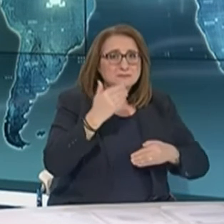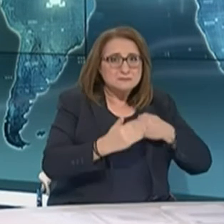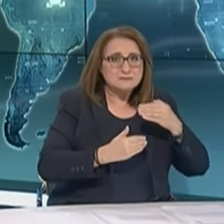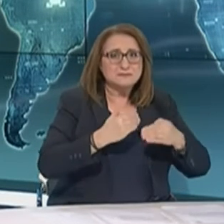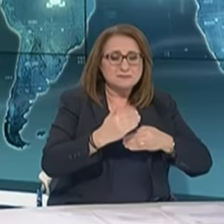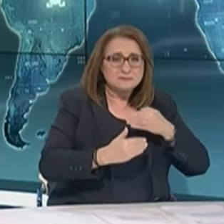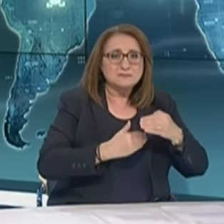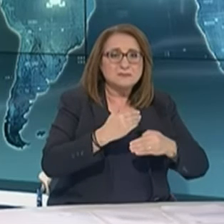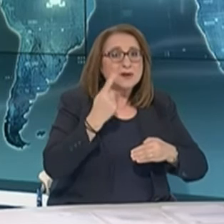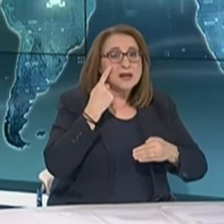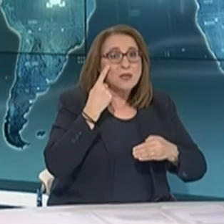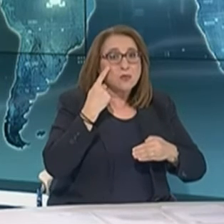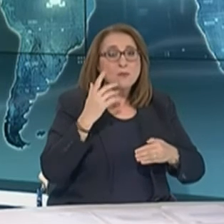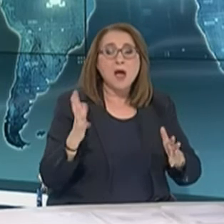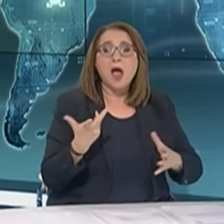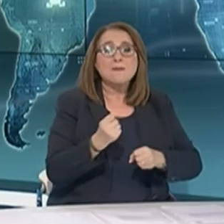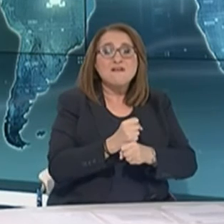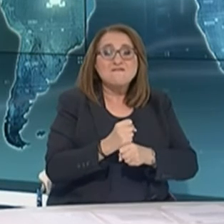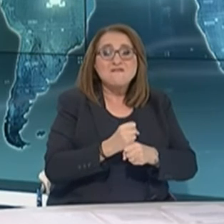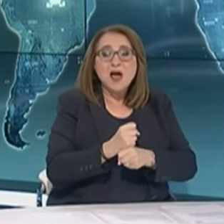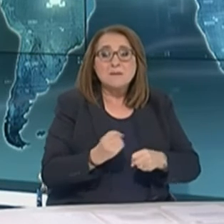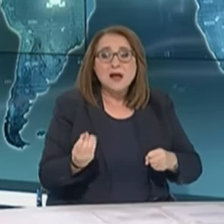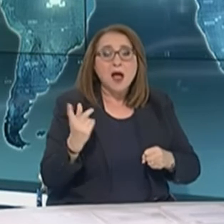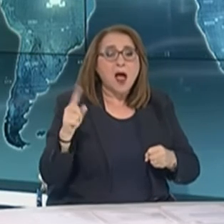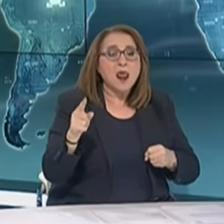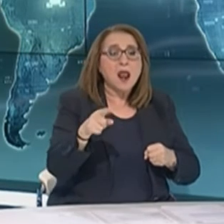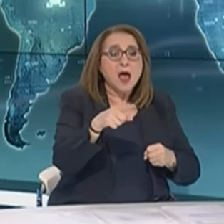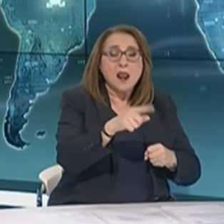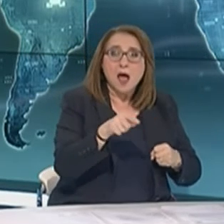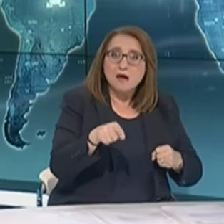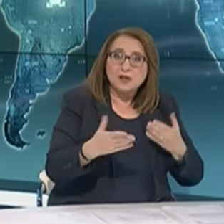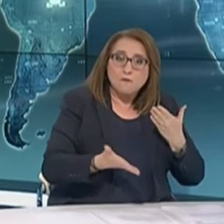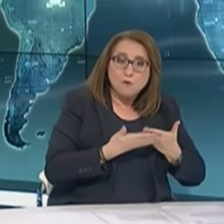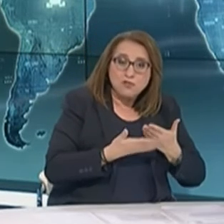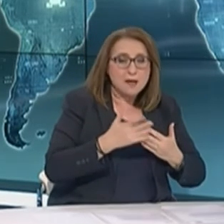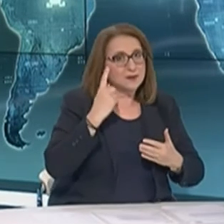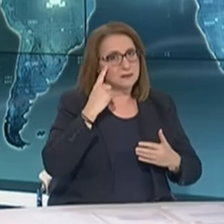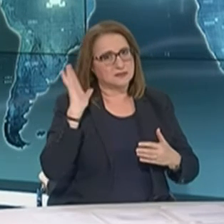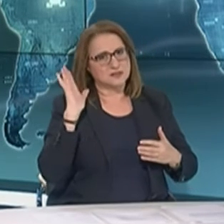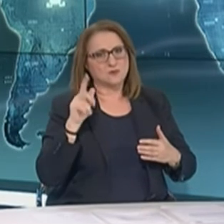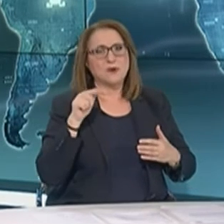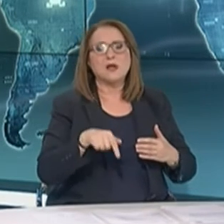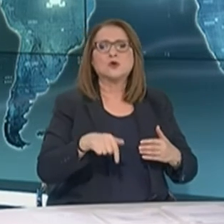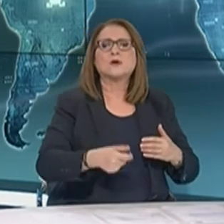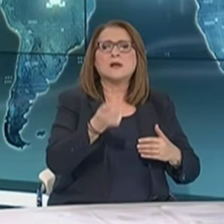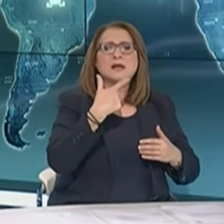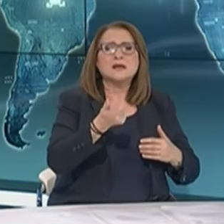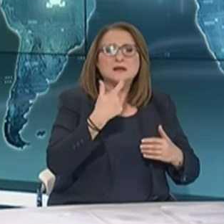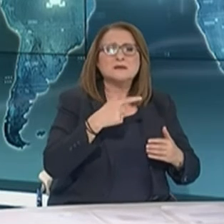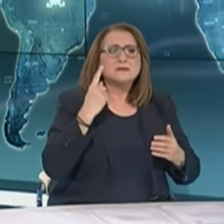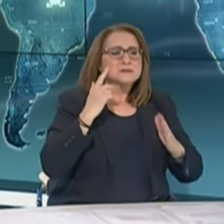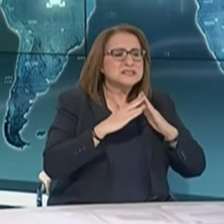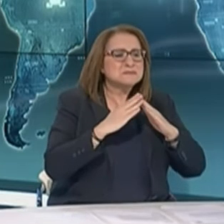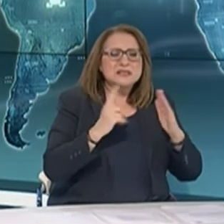αντιφλεγμονόδη ουσίες όπως η βουπροφένη και άλλες οι οποίες χρησιμοποιούμε σε καθημερινή χρήση στο